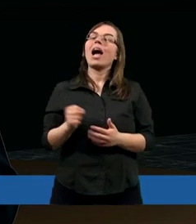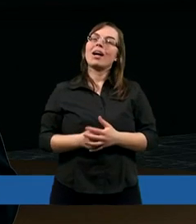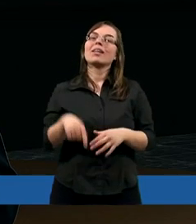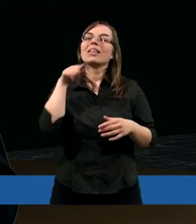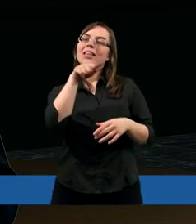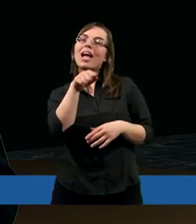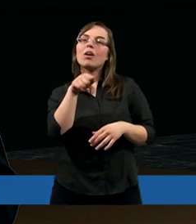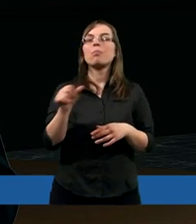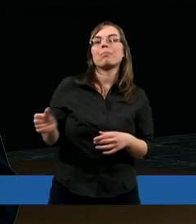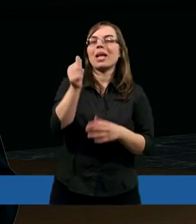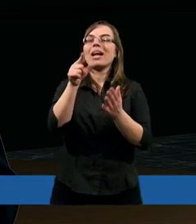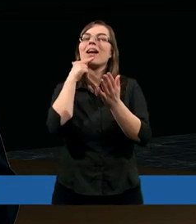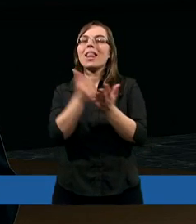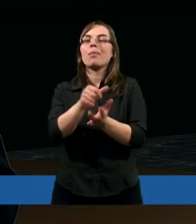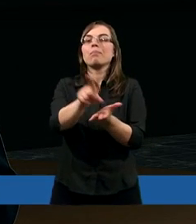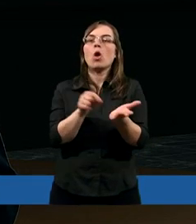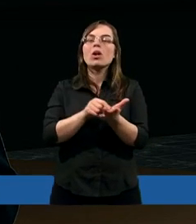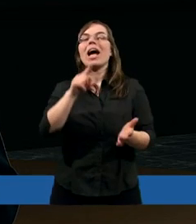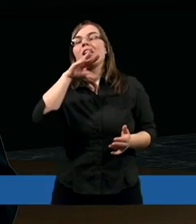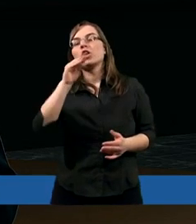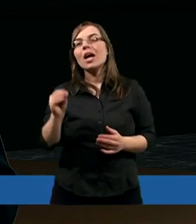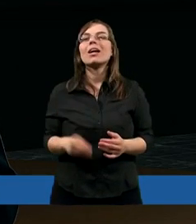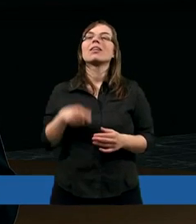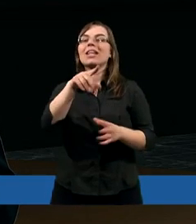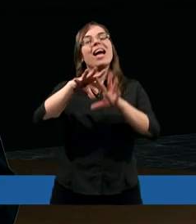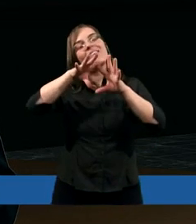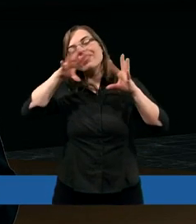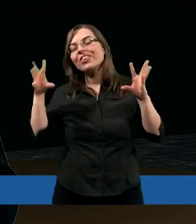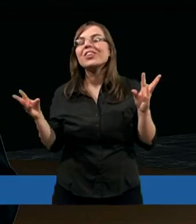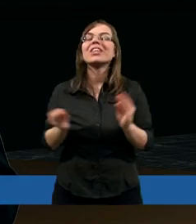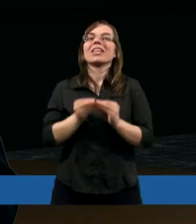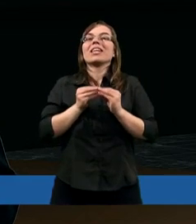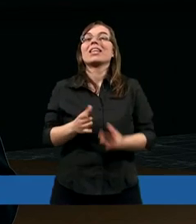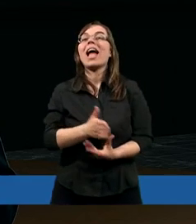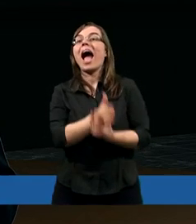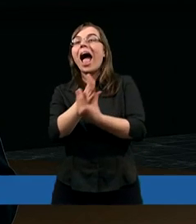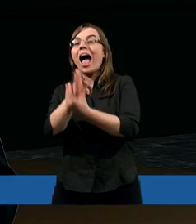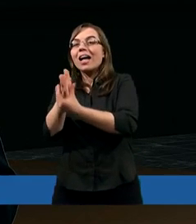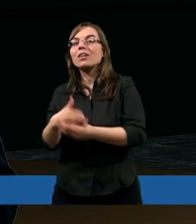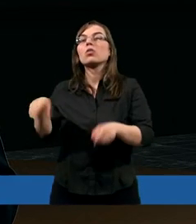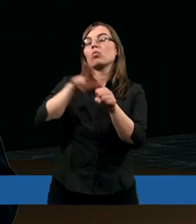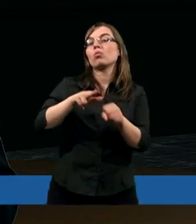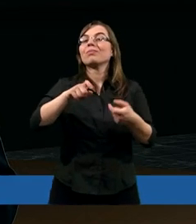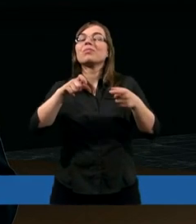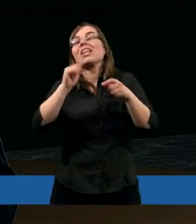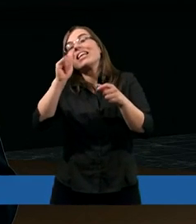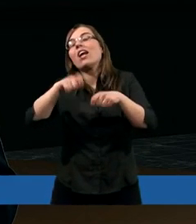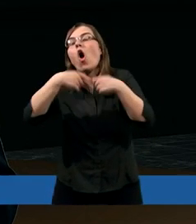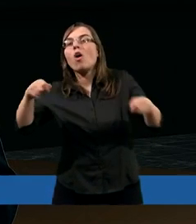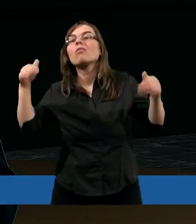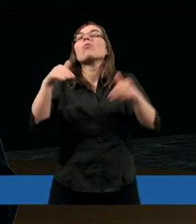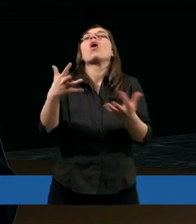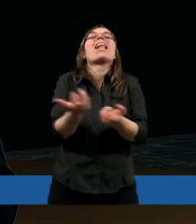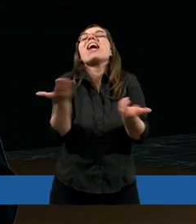tego pierwszego listu Piotra, że te wszystkie rady i rozwiązania możemy